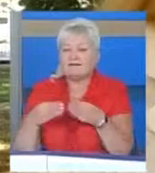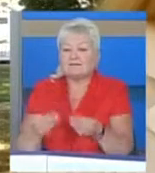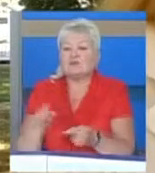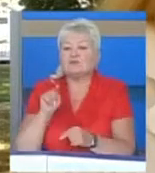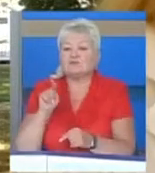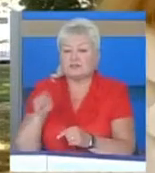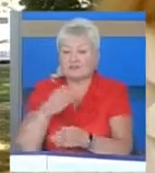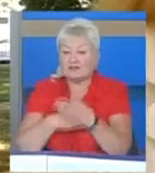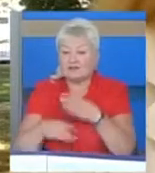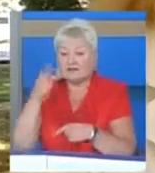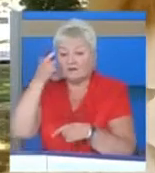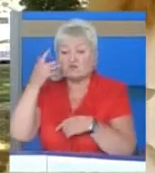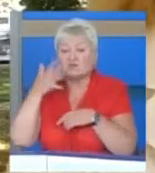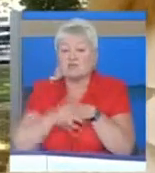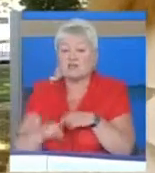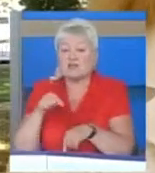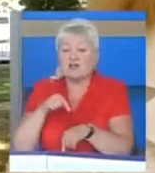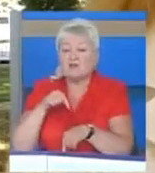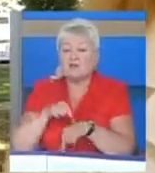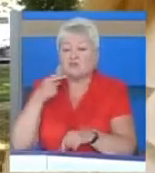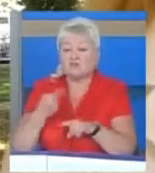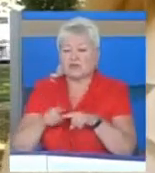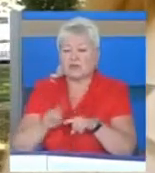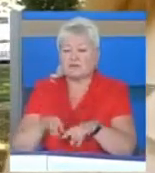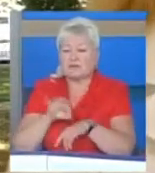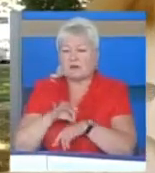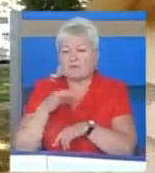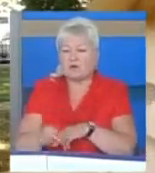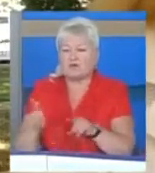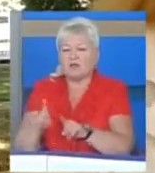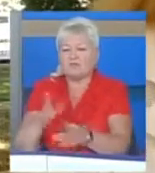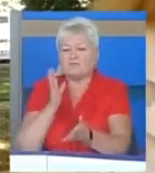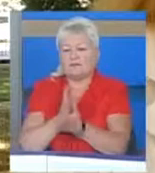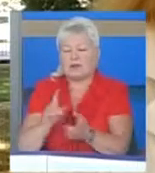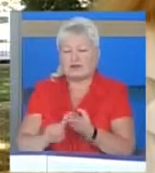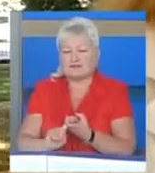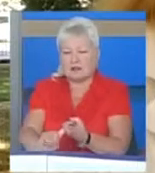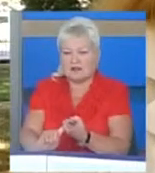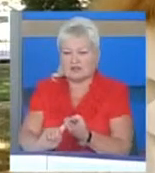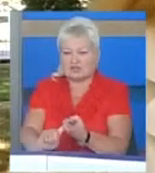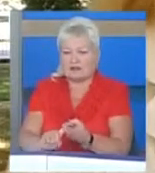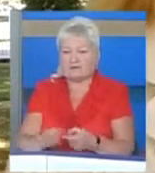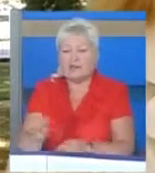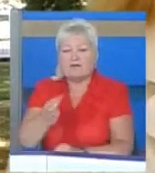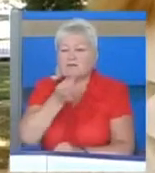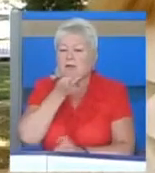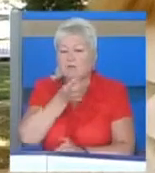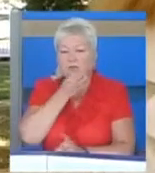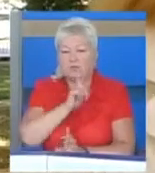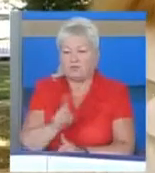зрозуміти, відчути ось це болісне відчуття, що він є залежним. Тому для будь-якої